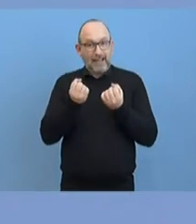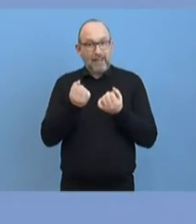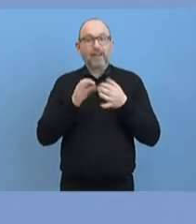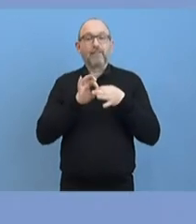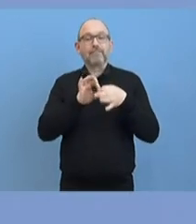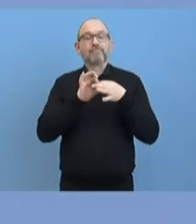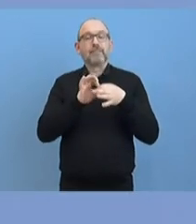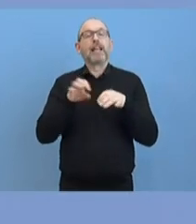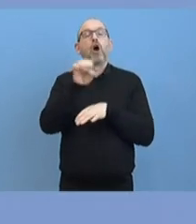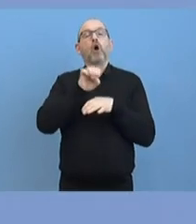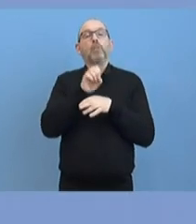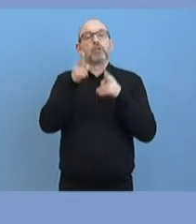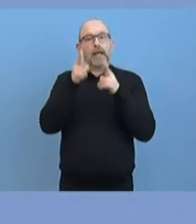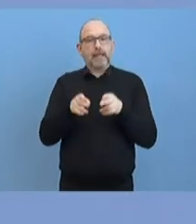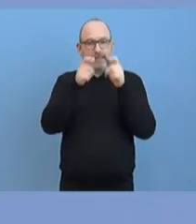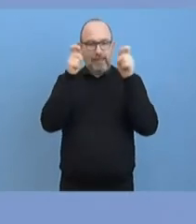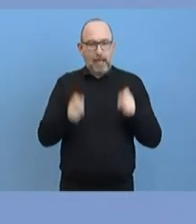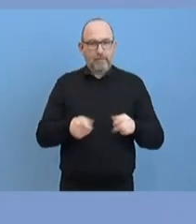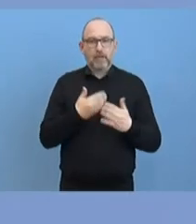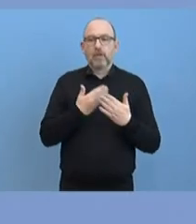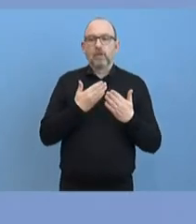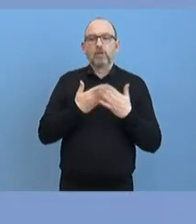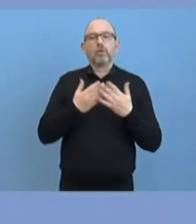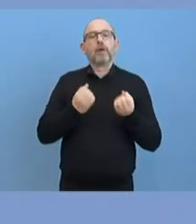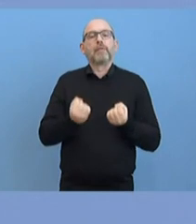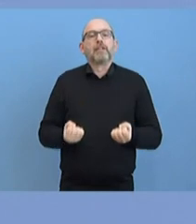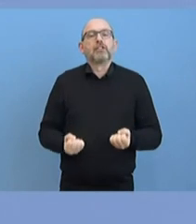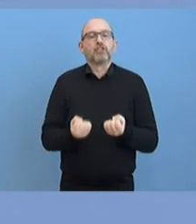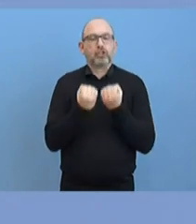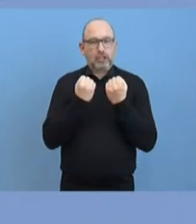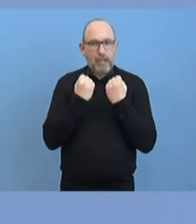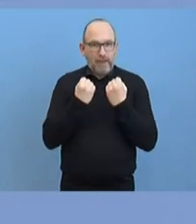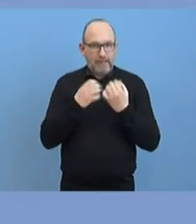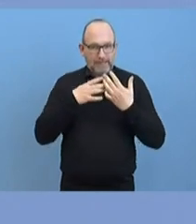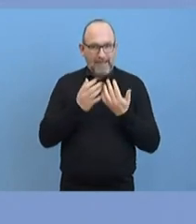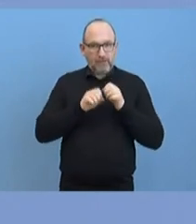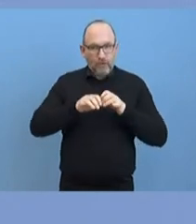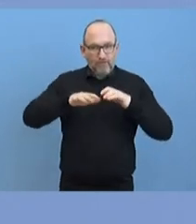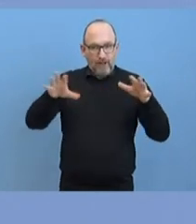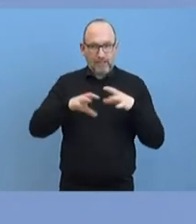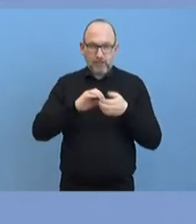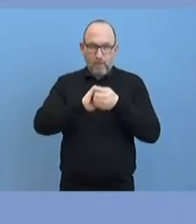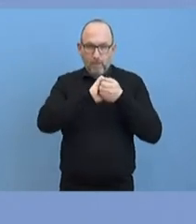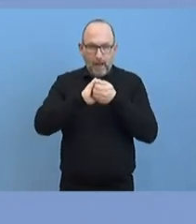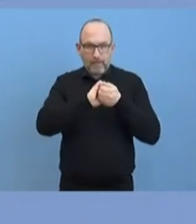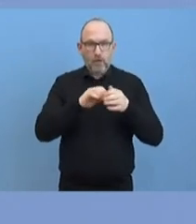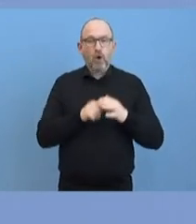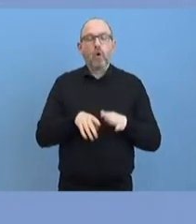Rechtsrahmen, also wie zum Beispiel im Stabilitäts- und Wachstumspakt. Und auch sehr wichtig, es gibt angepasste Beihilferegelungen.